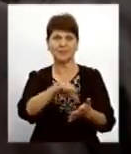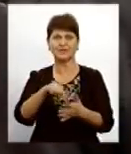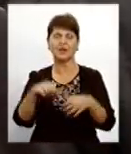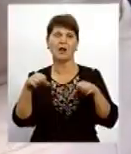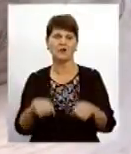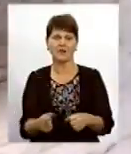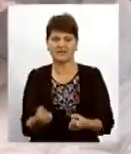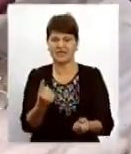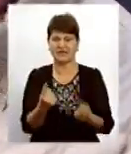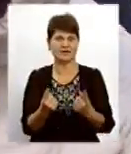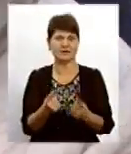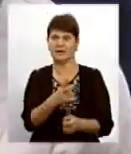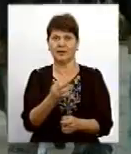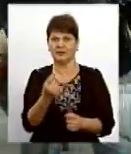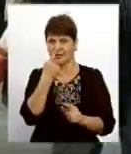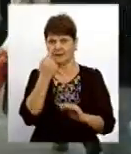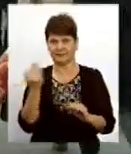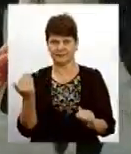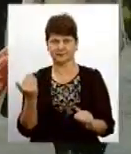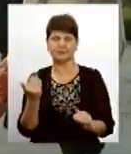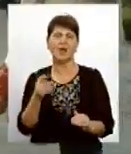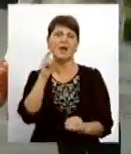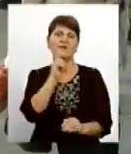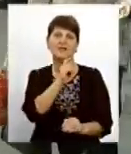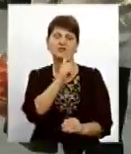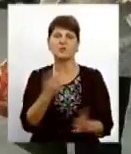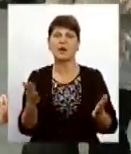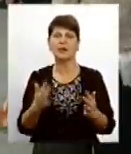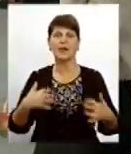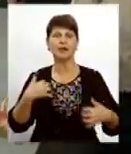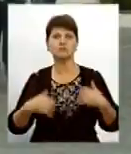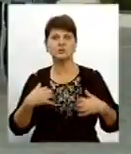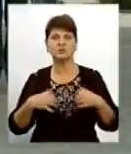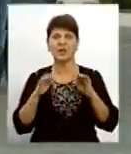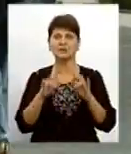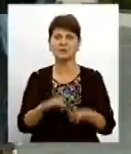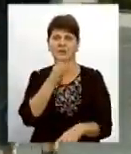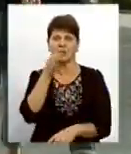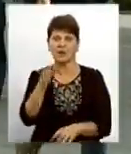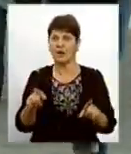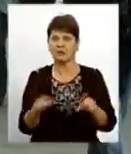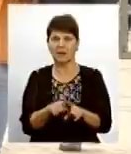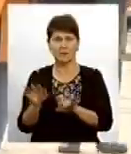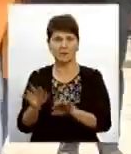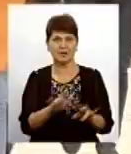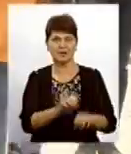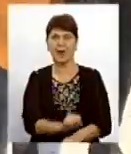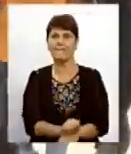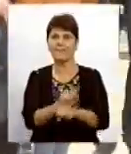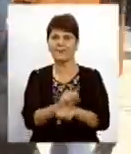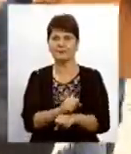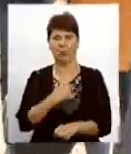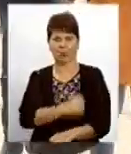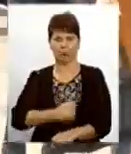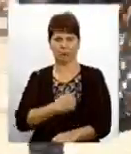'явилися, ну, наскільки я знаю, не так давно теж. Між тим, вінничани, які поспішають по справах, кажуть, такими діями мітингувальників